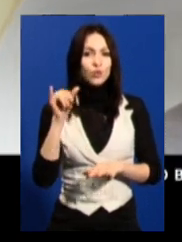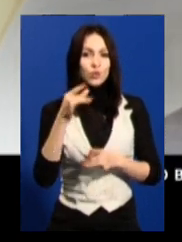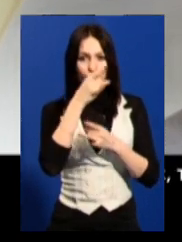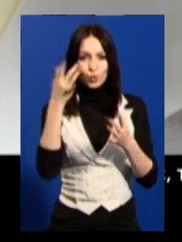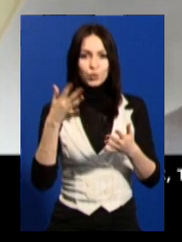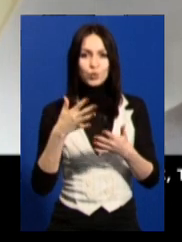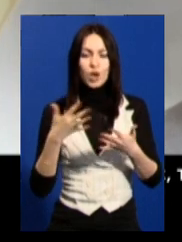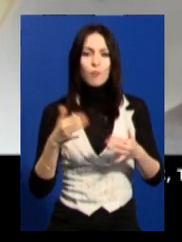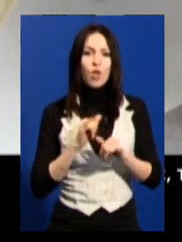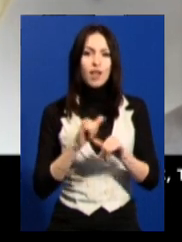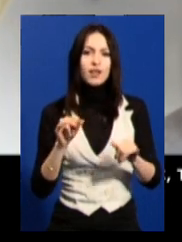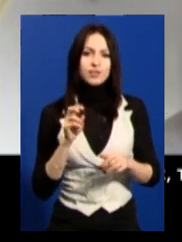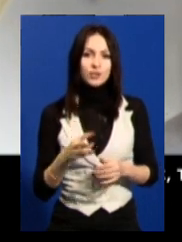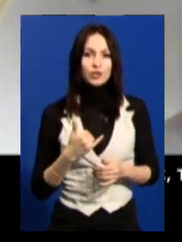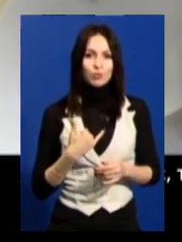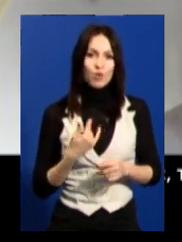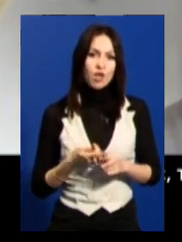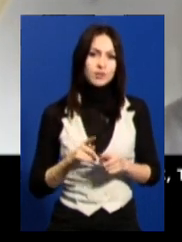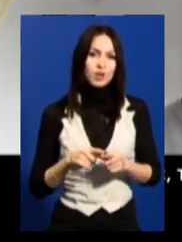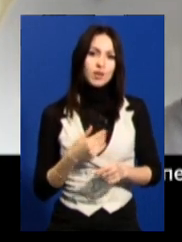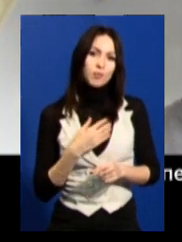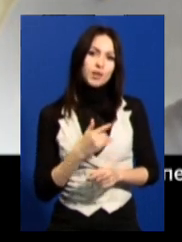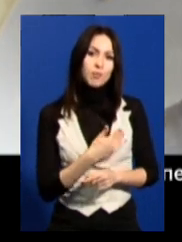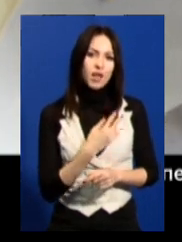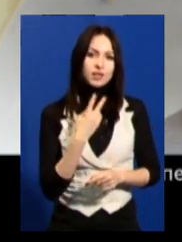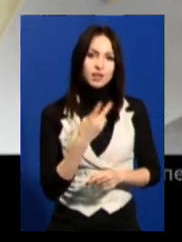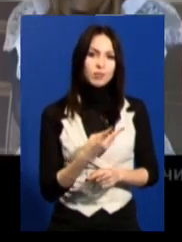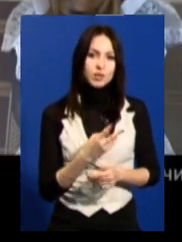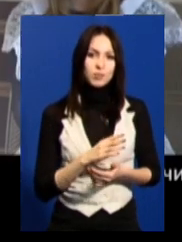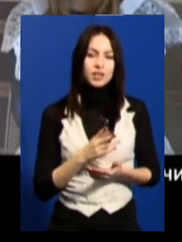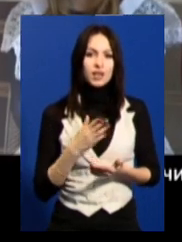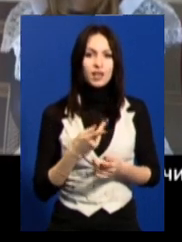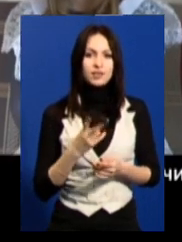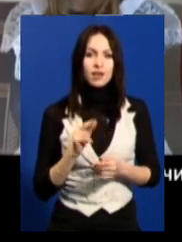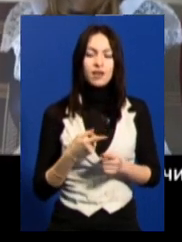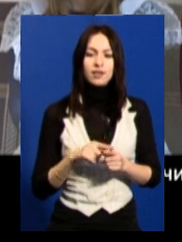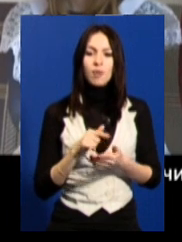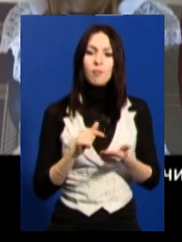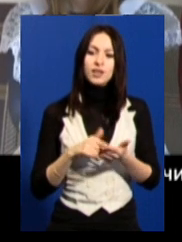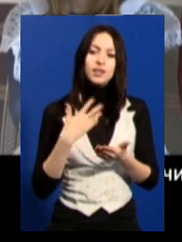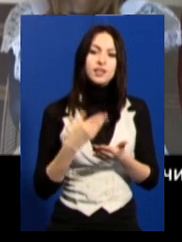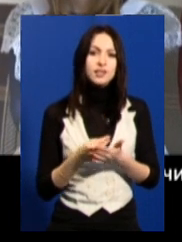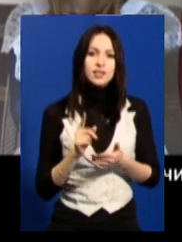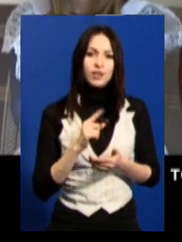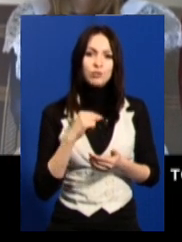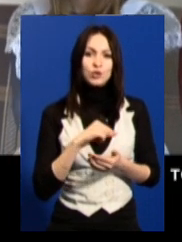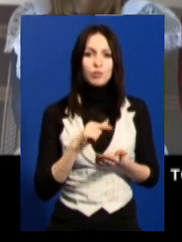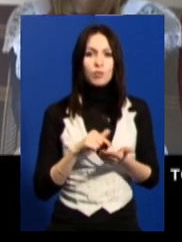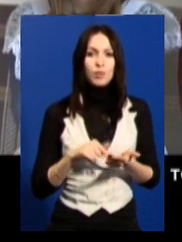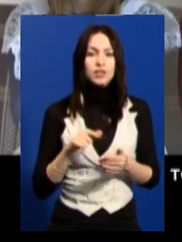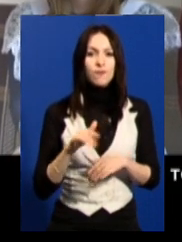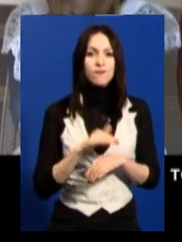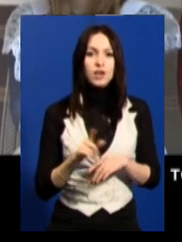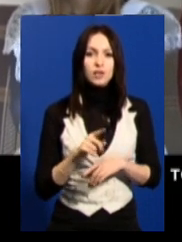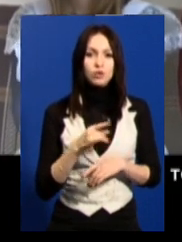більше развита, ніж у нас, тому мені хотілося бачитися, так ли. Поделиться чимось своєм, поделиться тем фактом, що ми